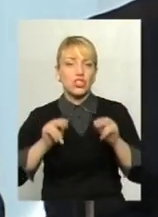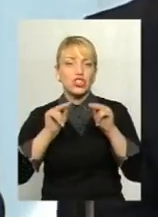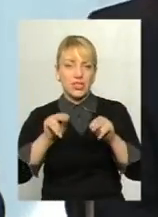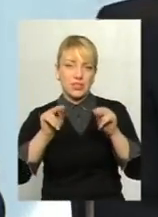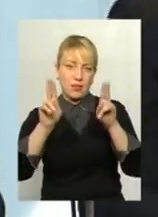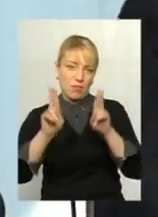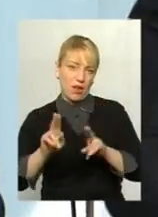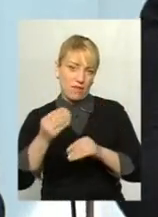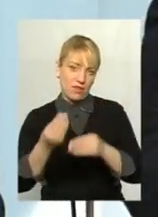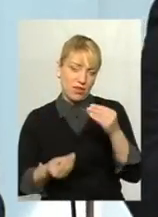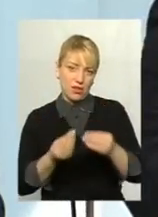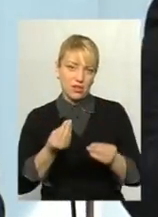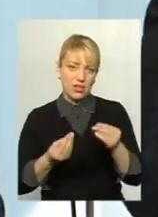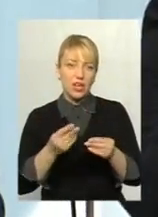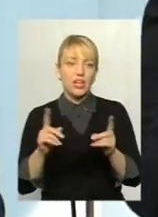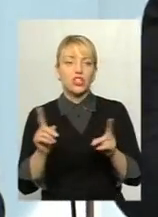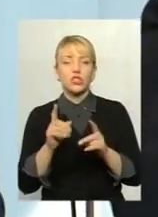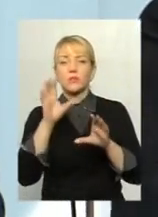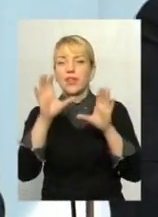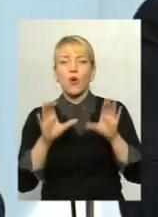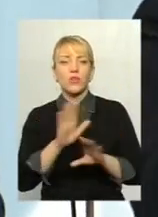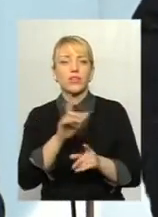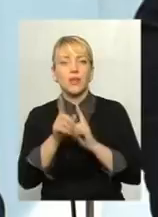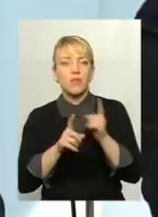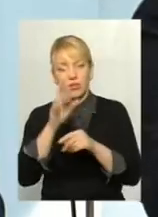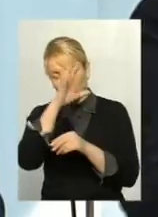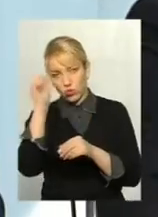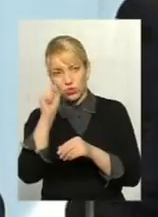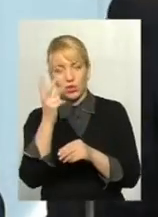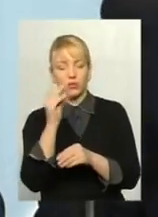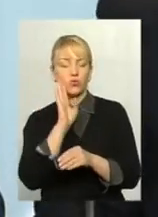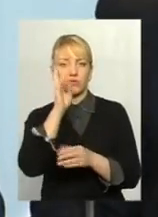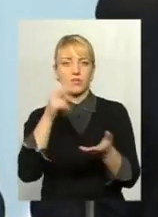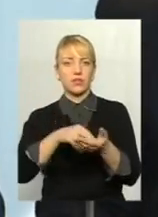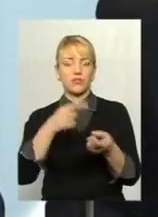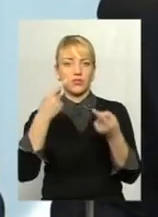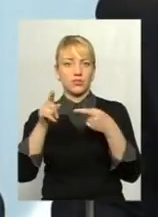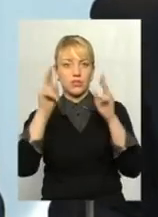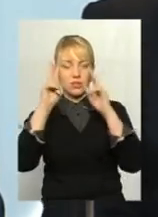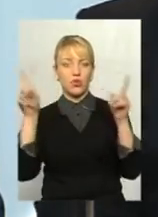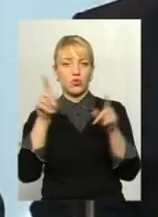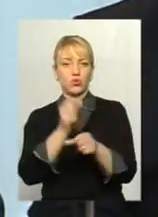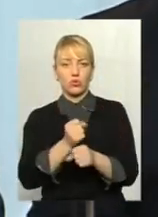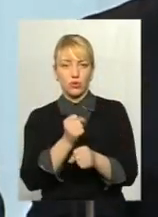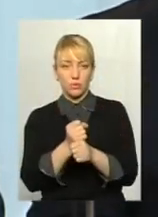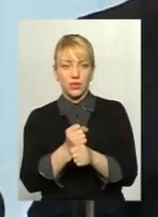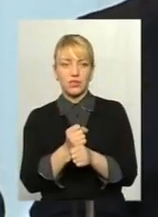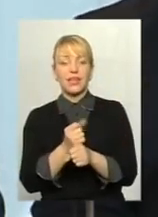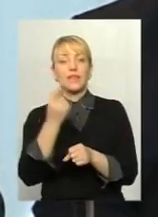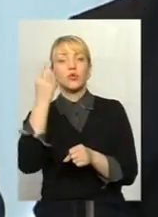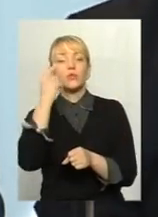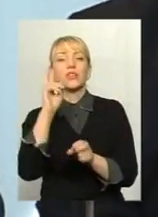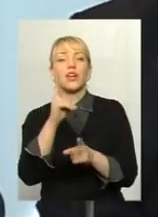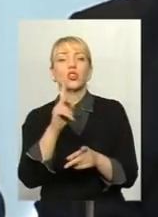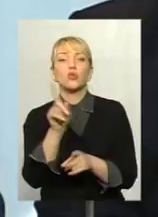діяли для всіх, щоб податки не мінялися з ночі на другий рамок і ти не знаєш, робити. Треба думати, як, щоб залишалися молоді